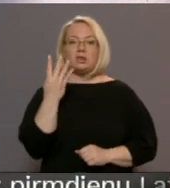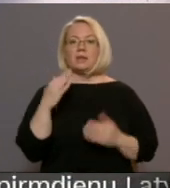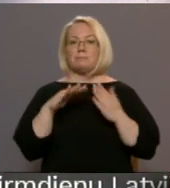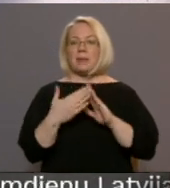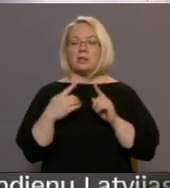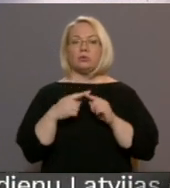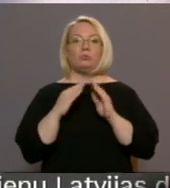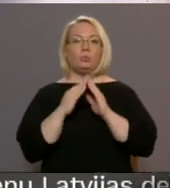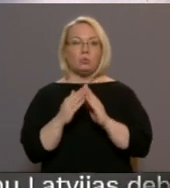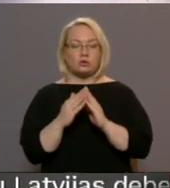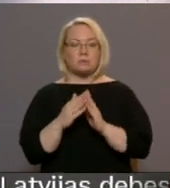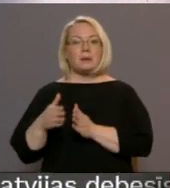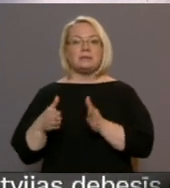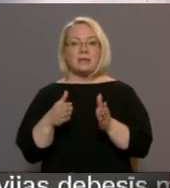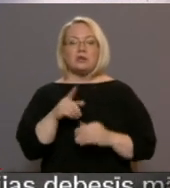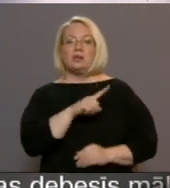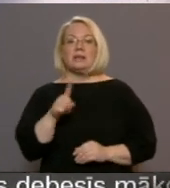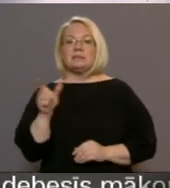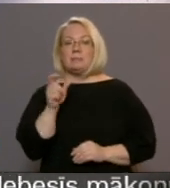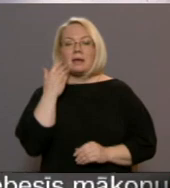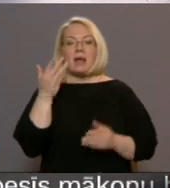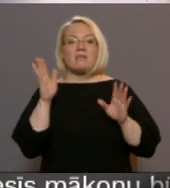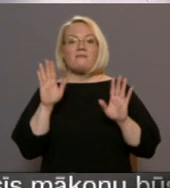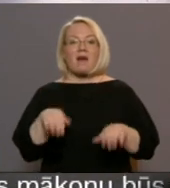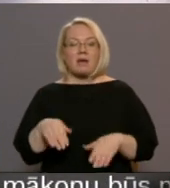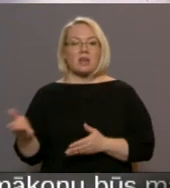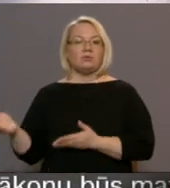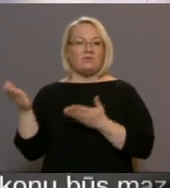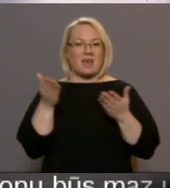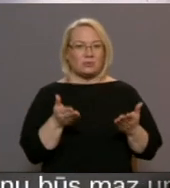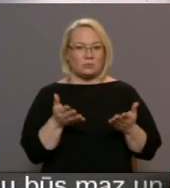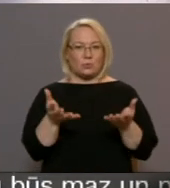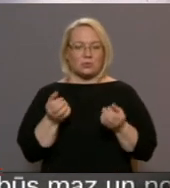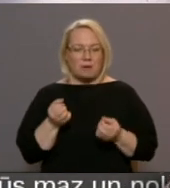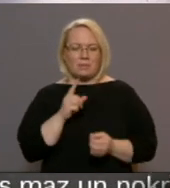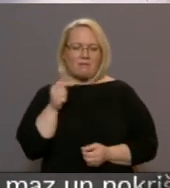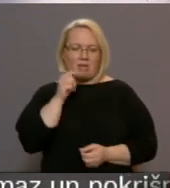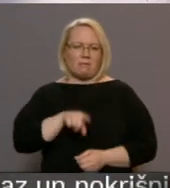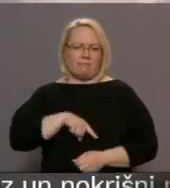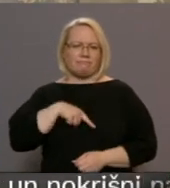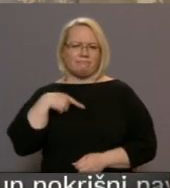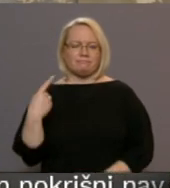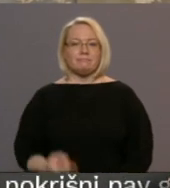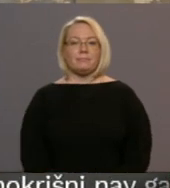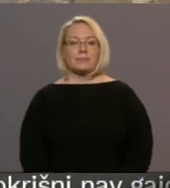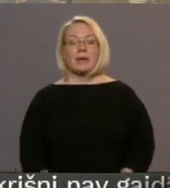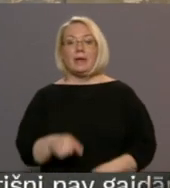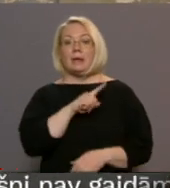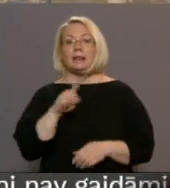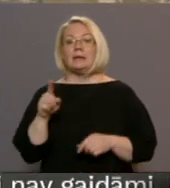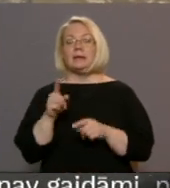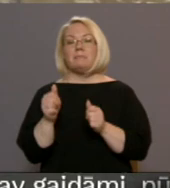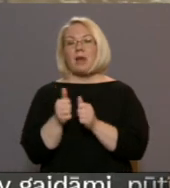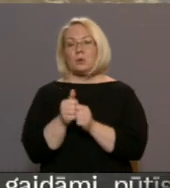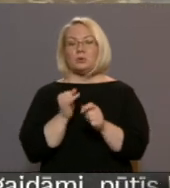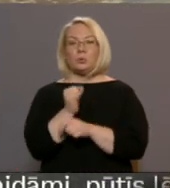muižas. Bet ceļš līdz brīdim, kad tās varēs uzņemt viesas, gan ir visai tāls. Līdzās turistu